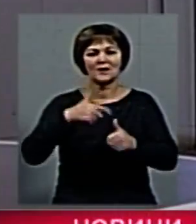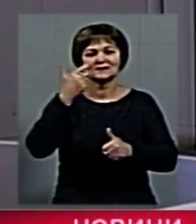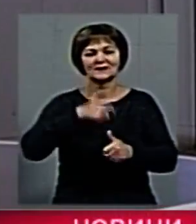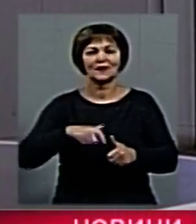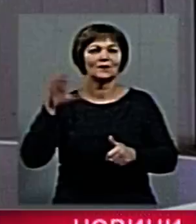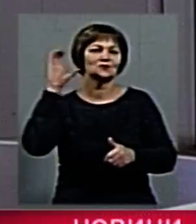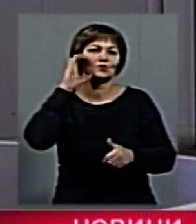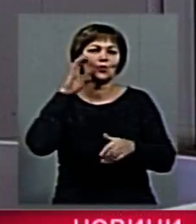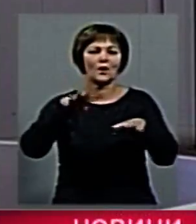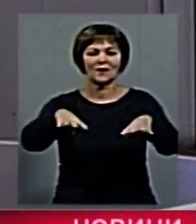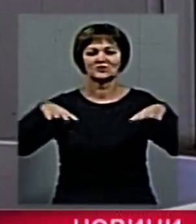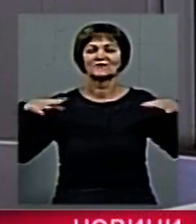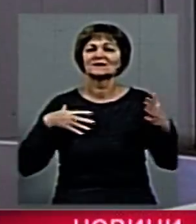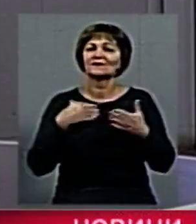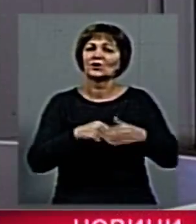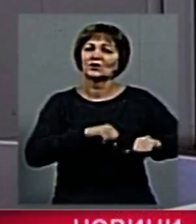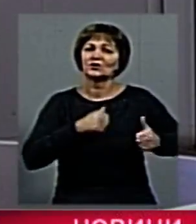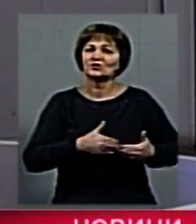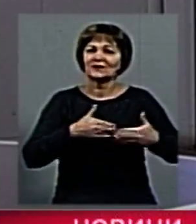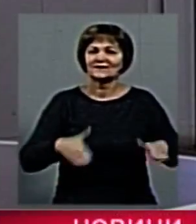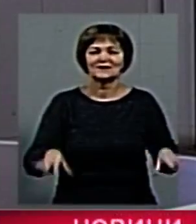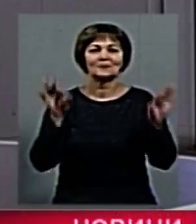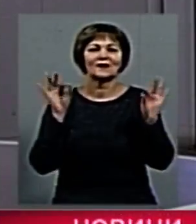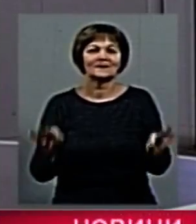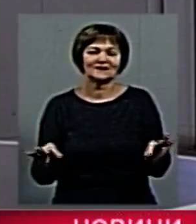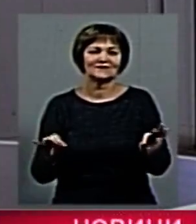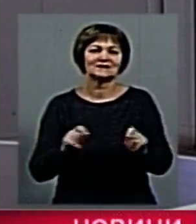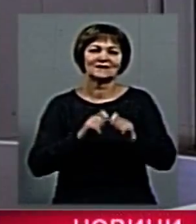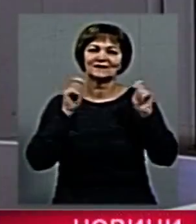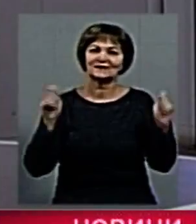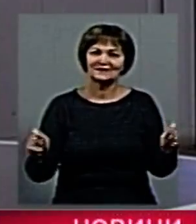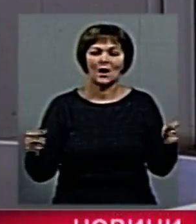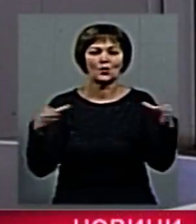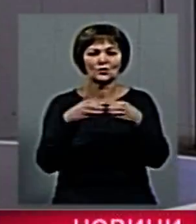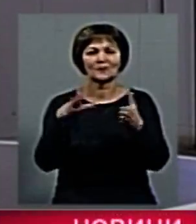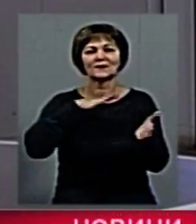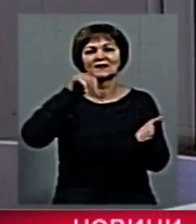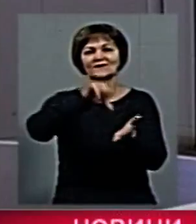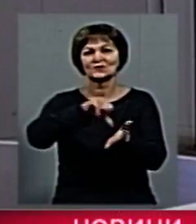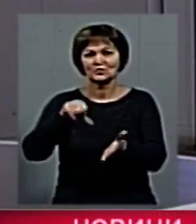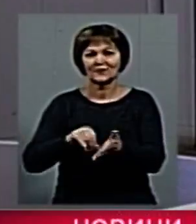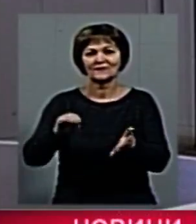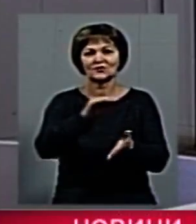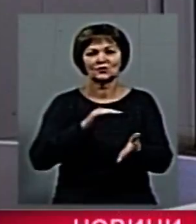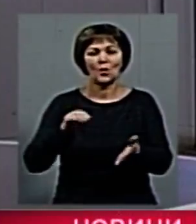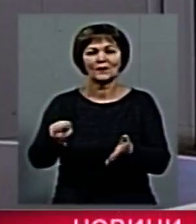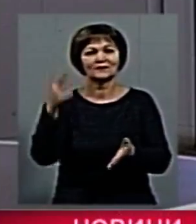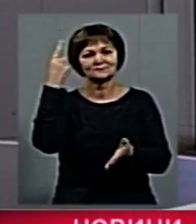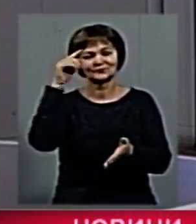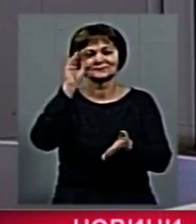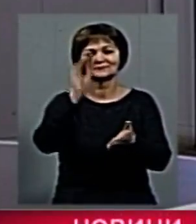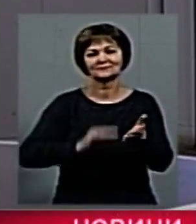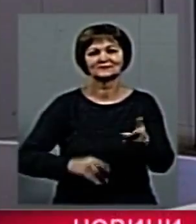слухачів своєю щирістю, правдивістю та безпосередністю. Гурт виступив у Житомирі. Сама авторка та